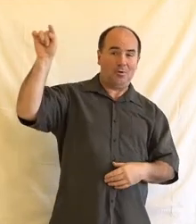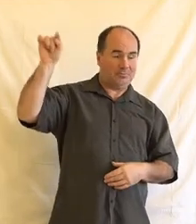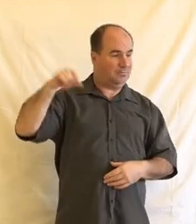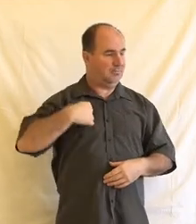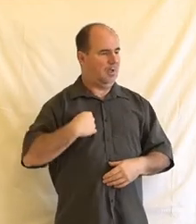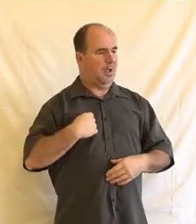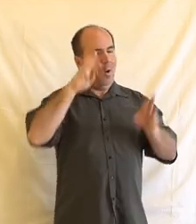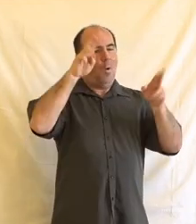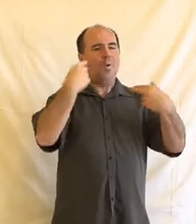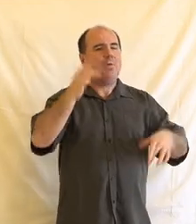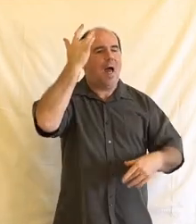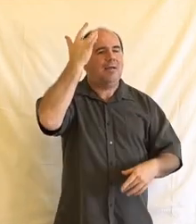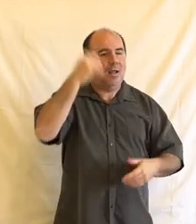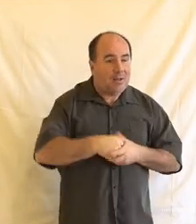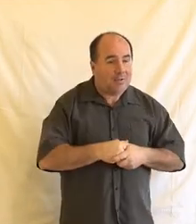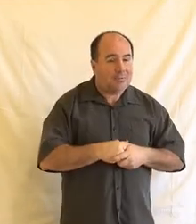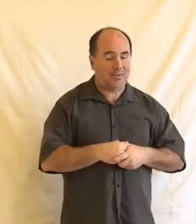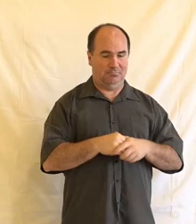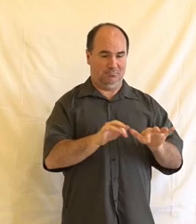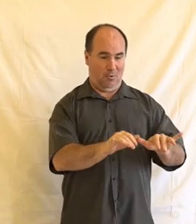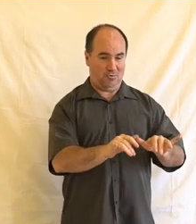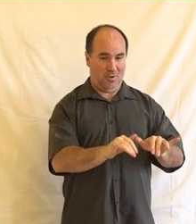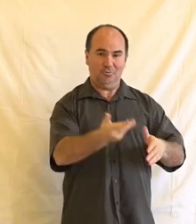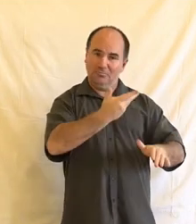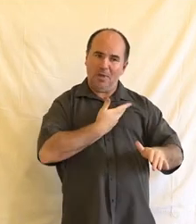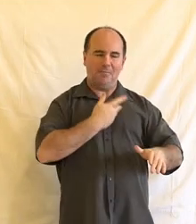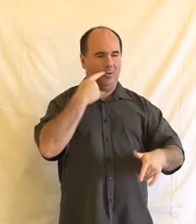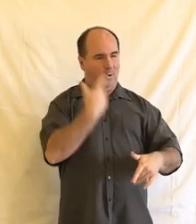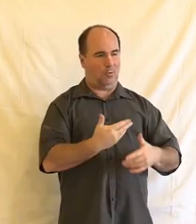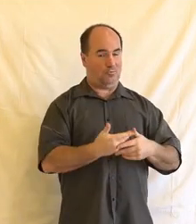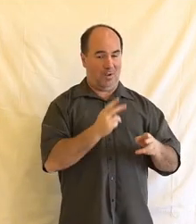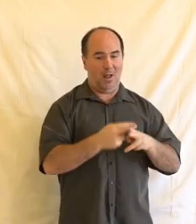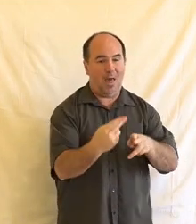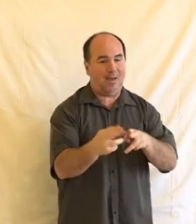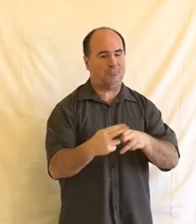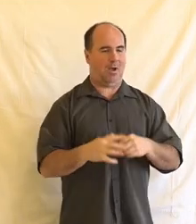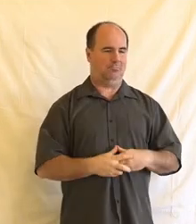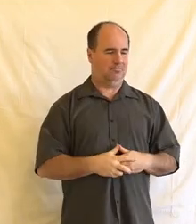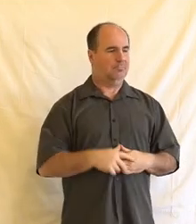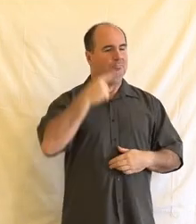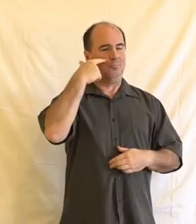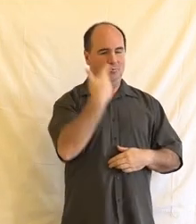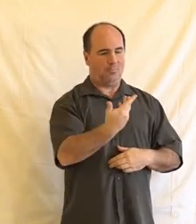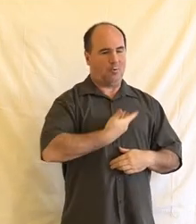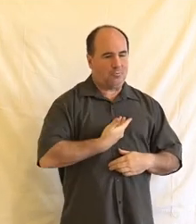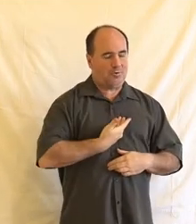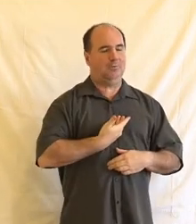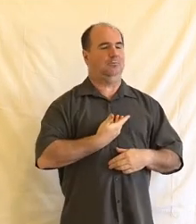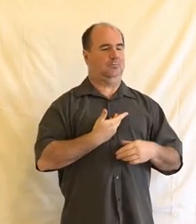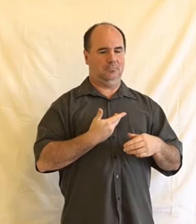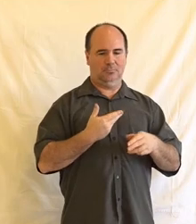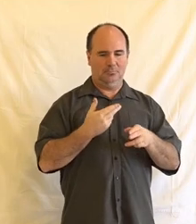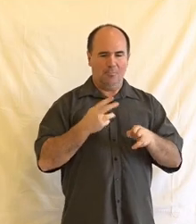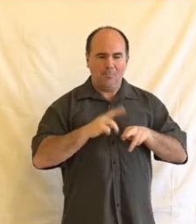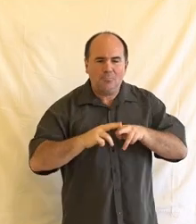inteligence, z pohledu terminologie využívané v rámci Evropy. Doporučení léčby, nebo doporučení postupu, jak s konkrétní pacientem nakládat. No ale